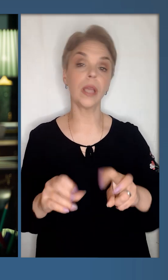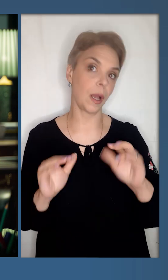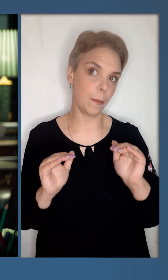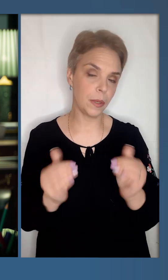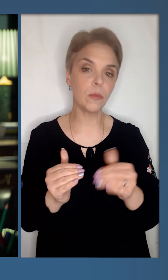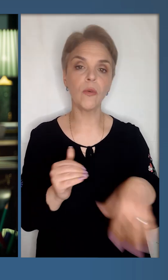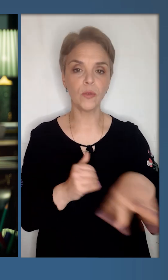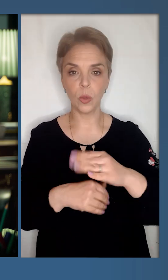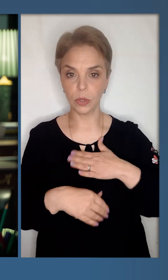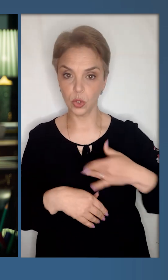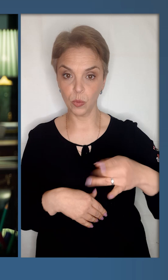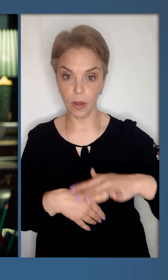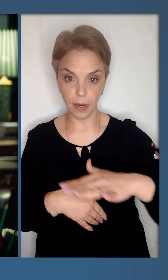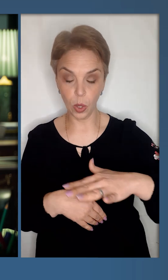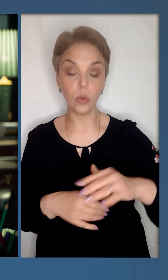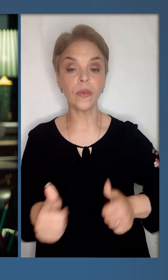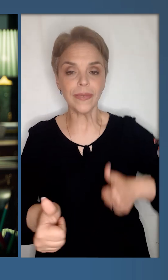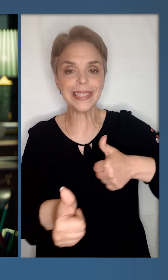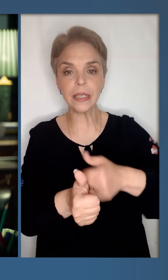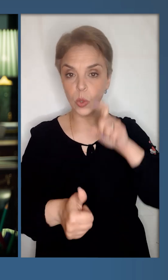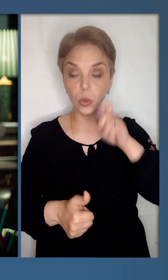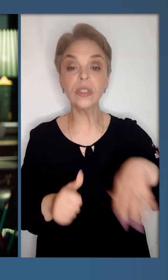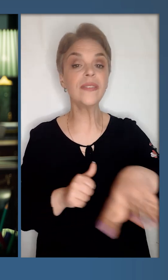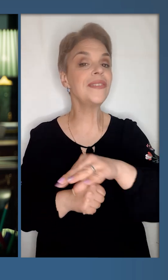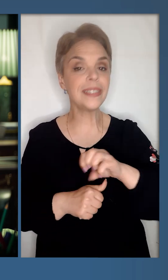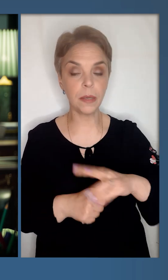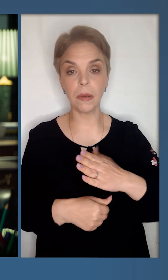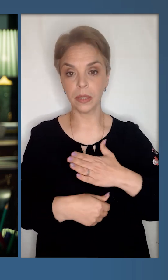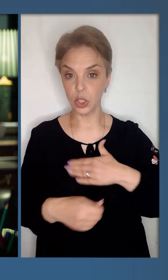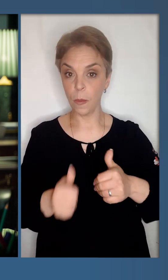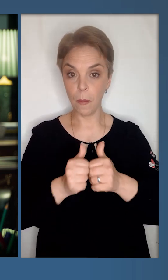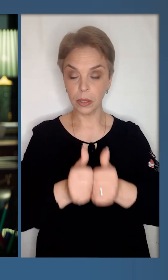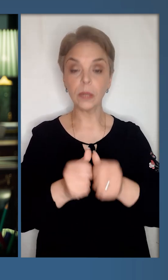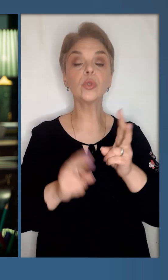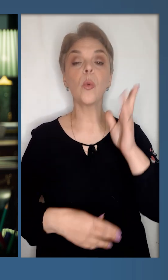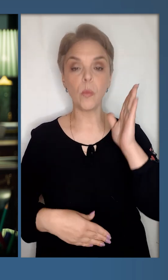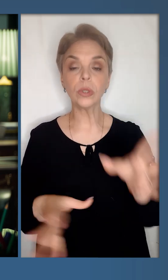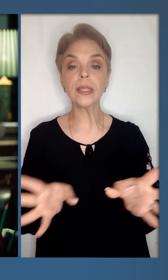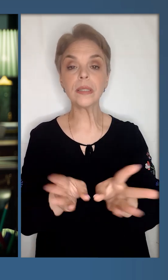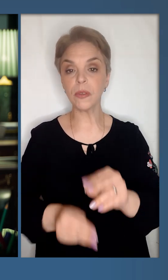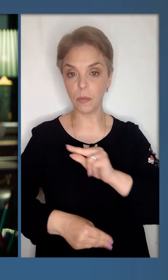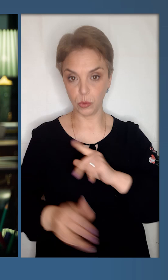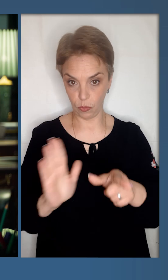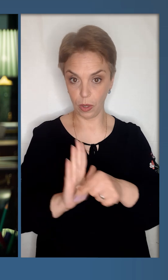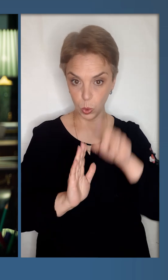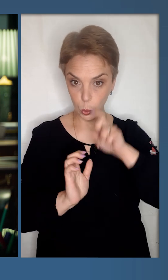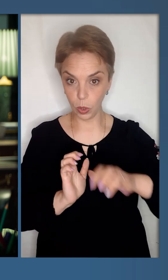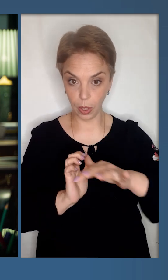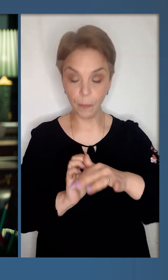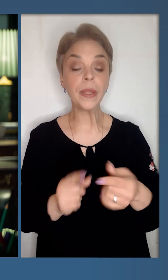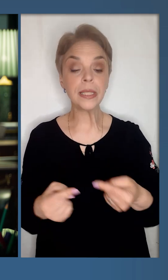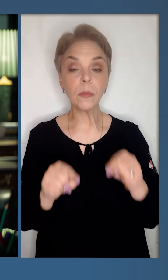розвитку, як мінімум, усьому нашому регіону, услід за Україною та усім нашим партнерам, хто буде співпрацювати з